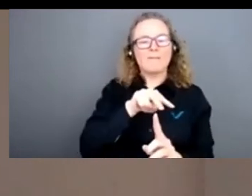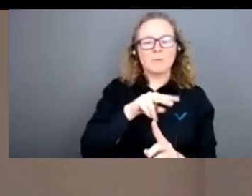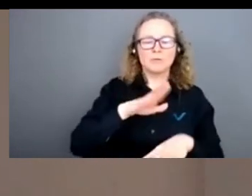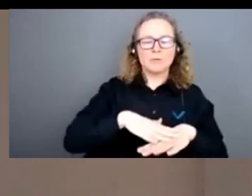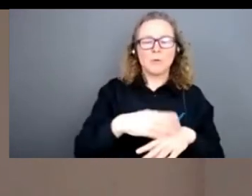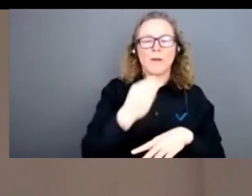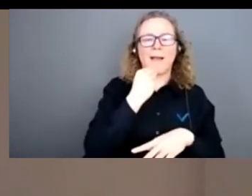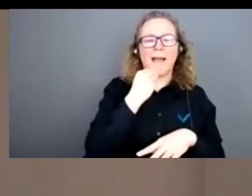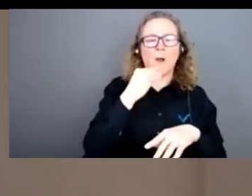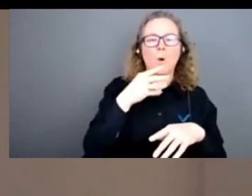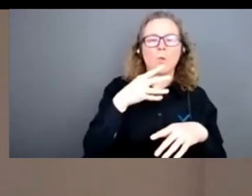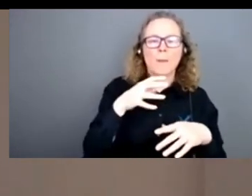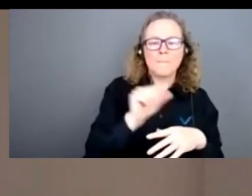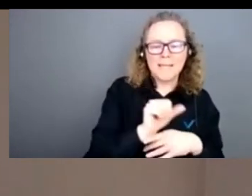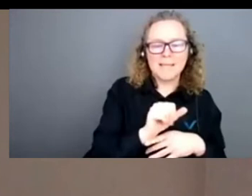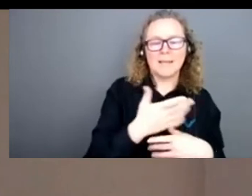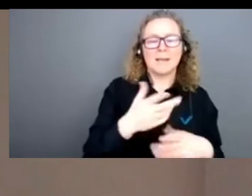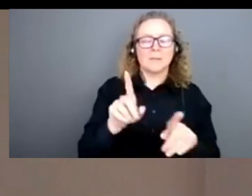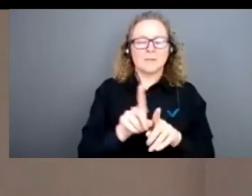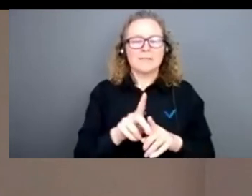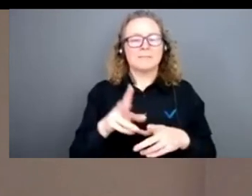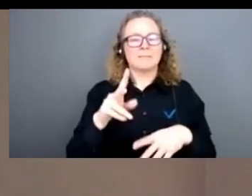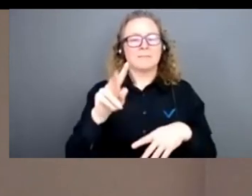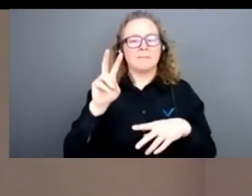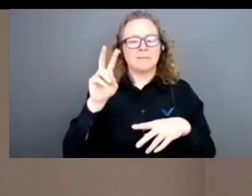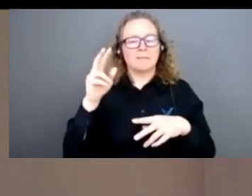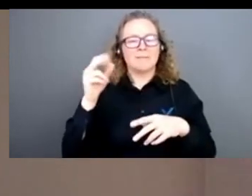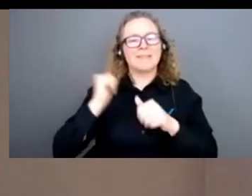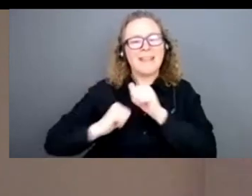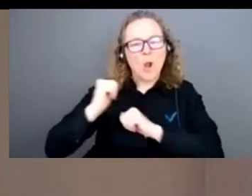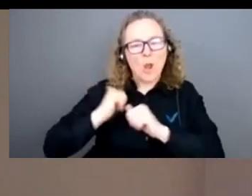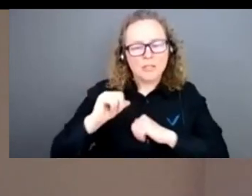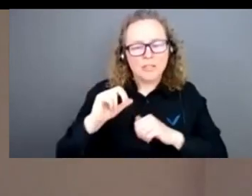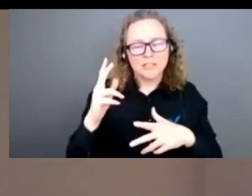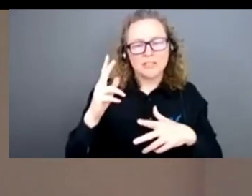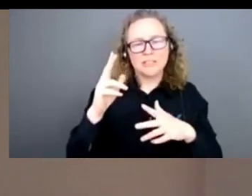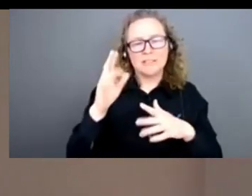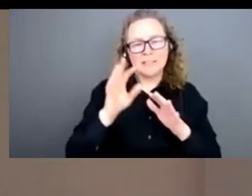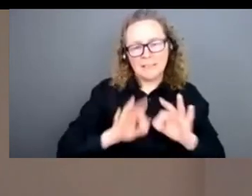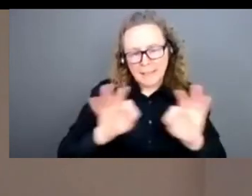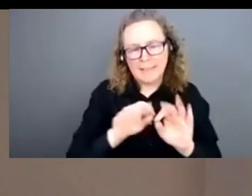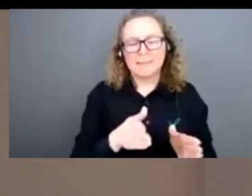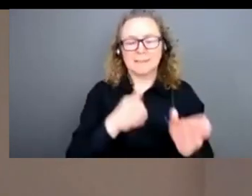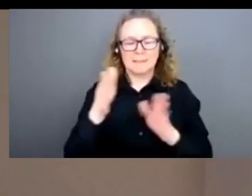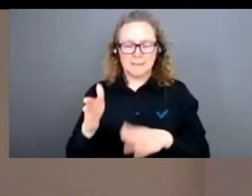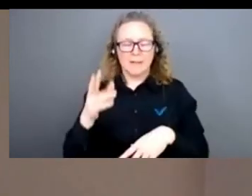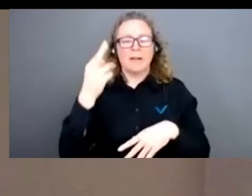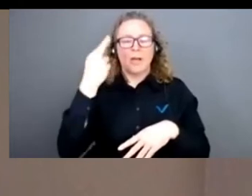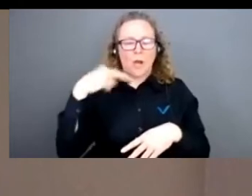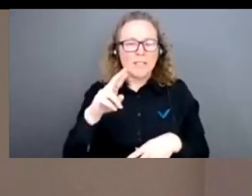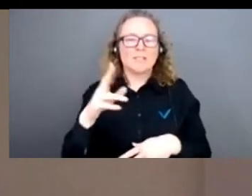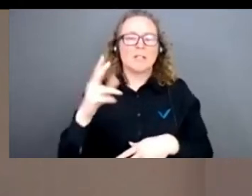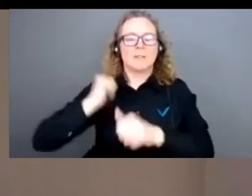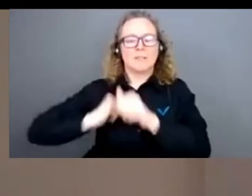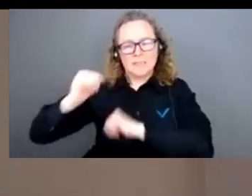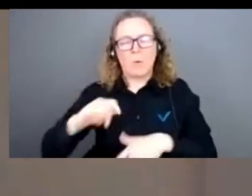psychologie, en philosophie politique, en théologie aussi, en histoire, en linguistique. Donc j'oublie peut des